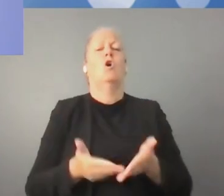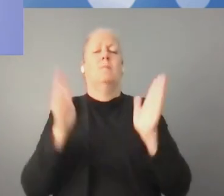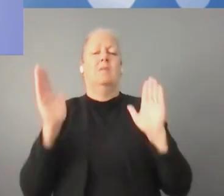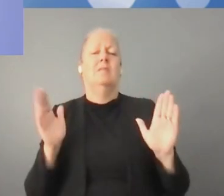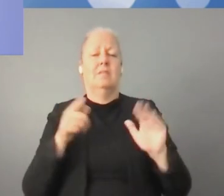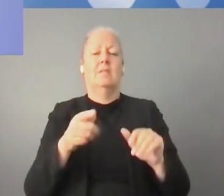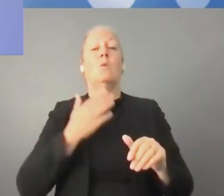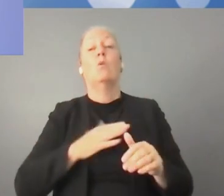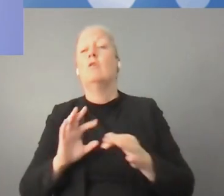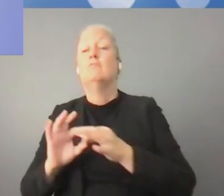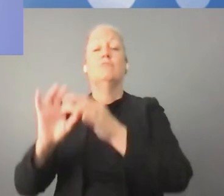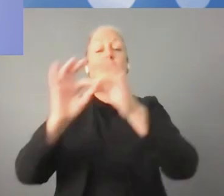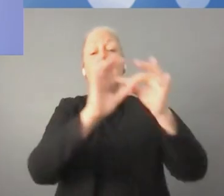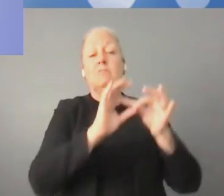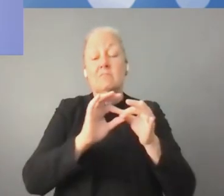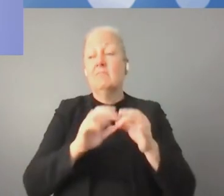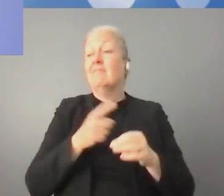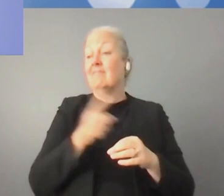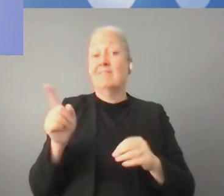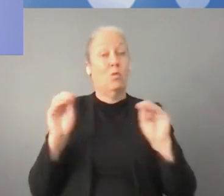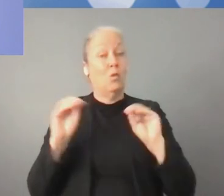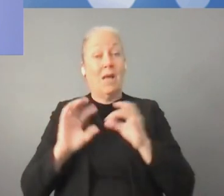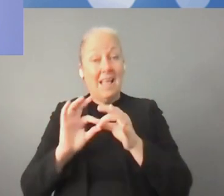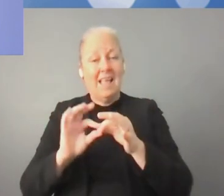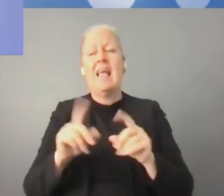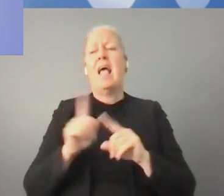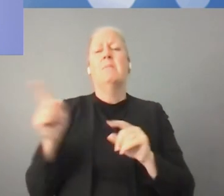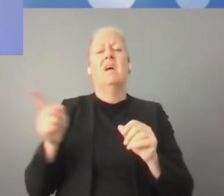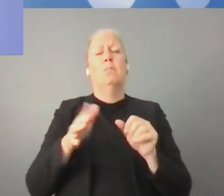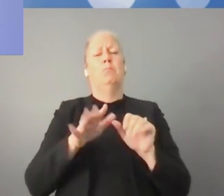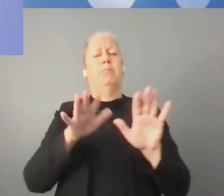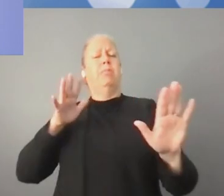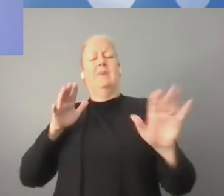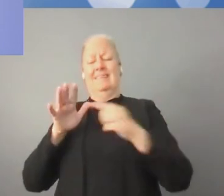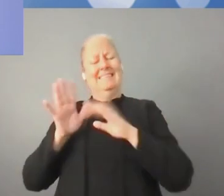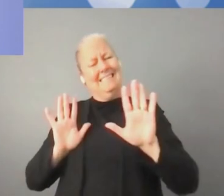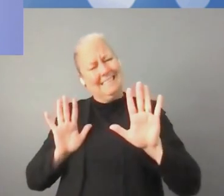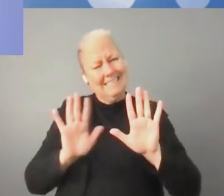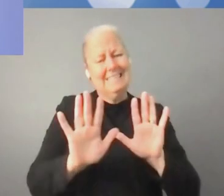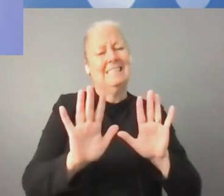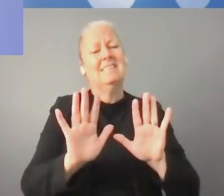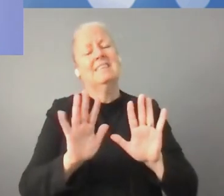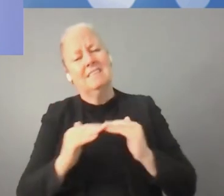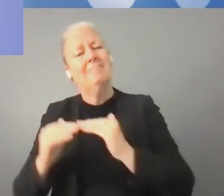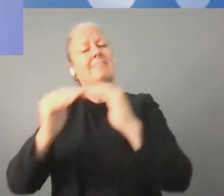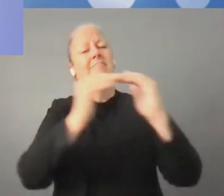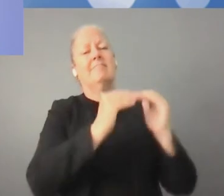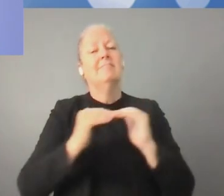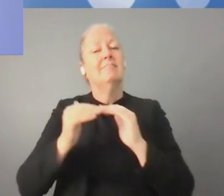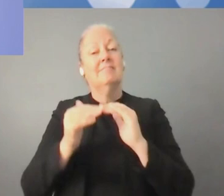ومركب. فعلينا أن نؤكد